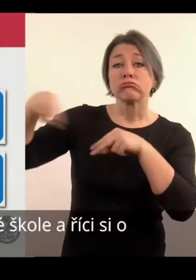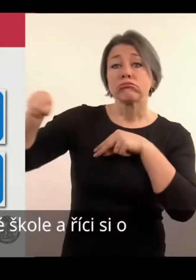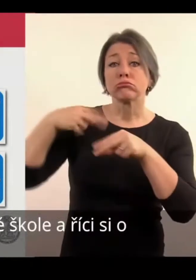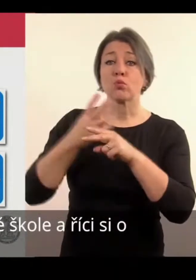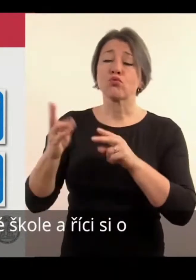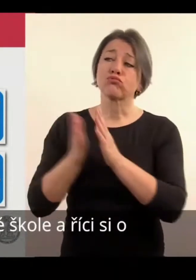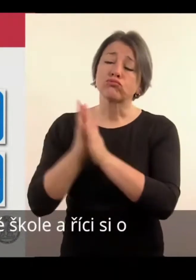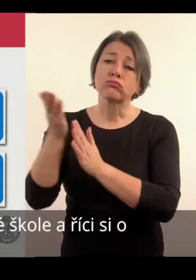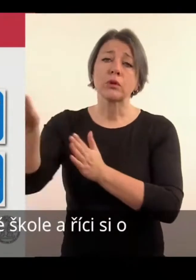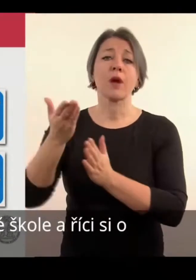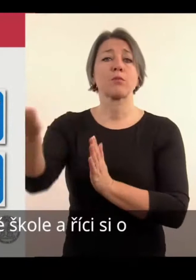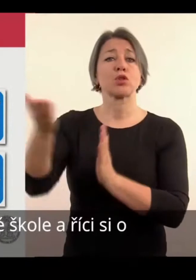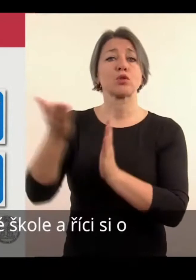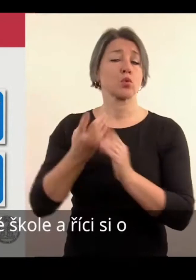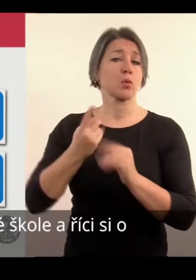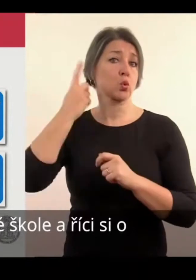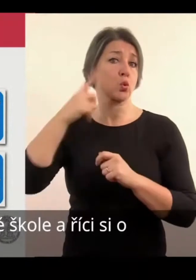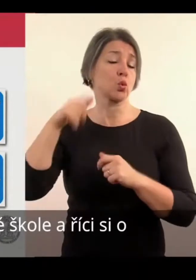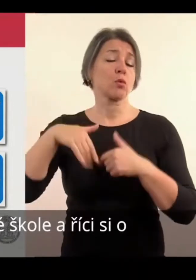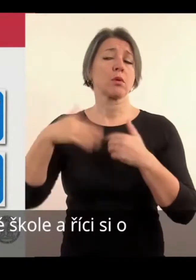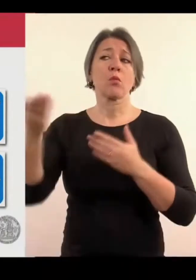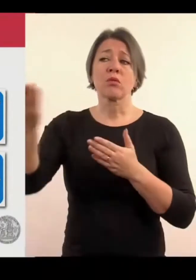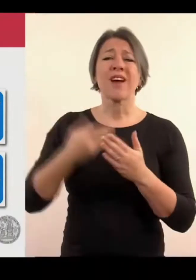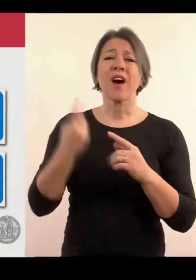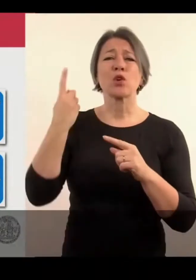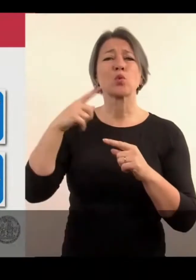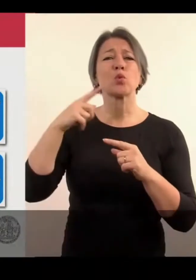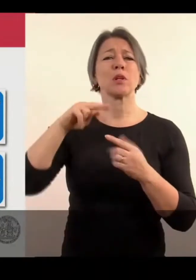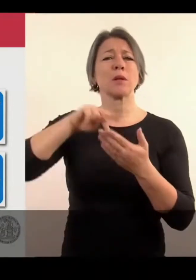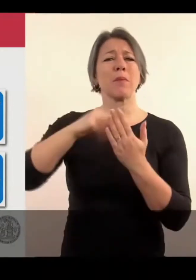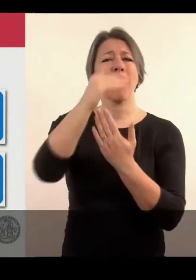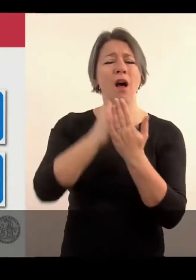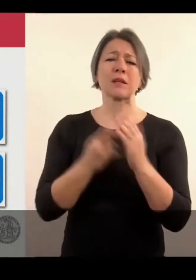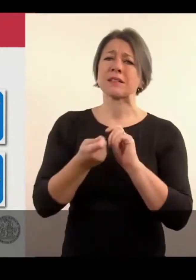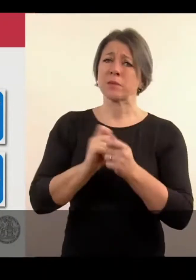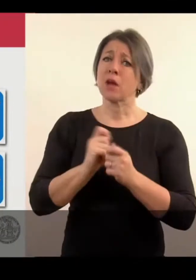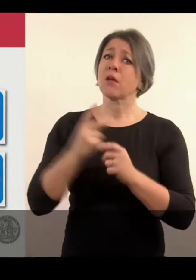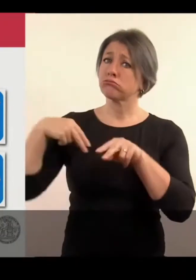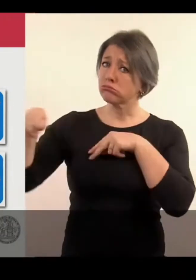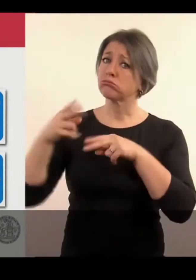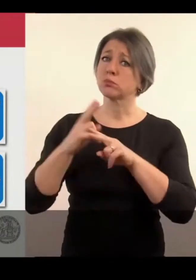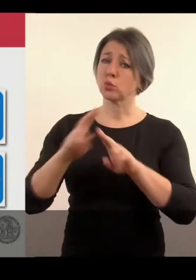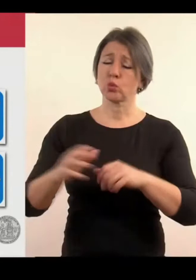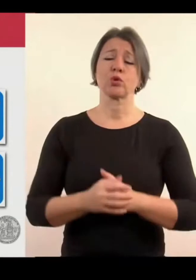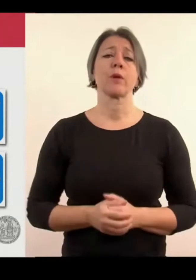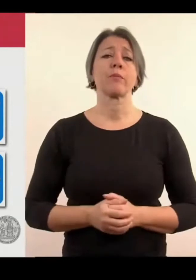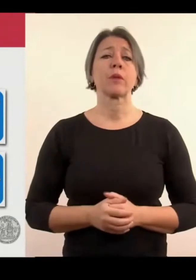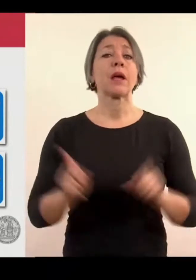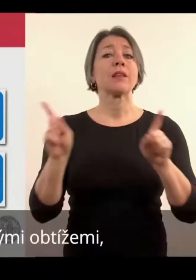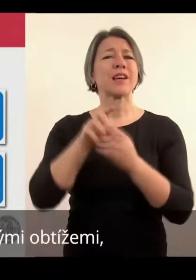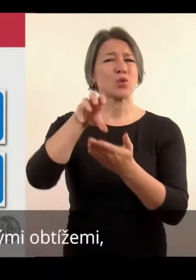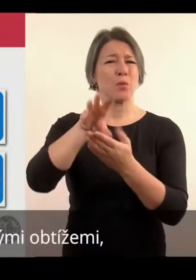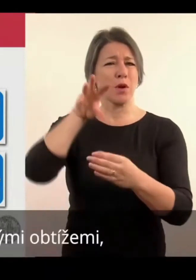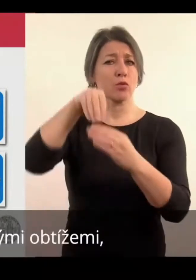si o nějaké modotipaci novou změny ve studiu. Dále jsem